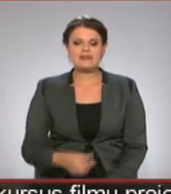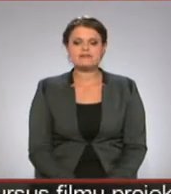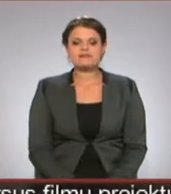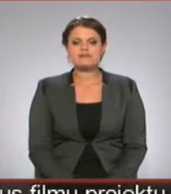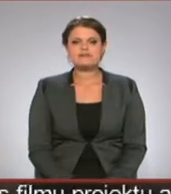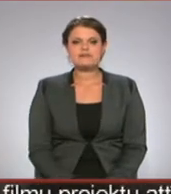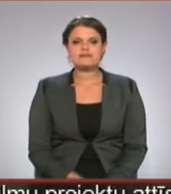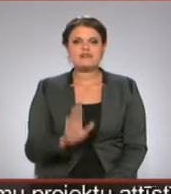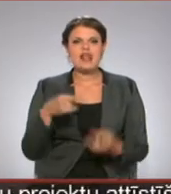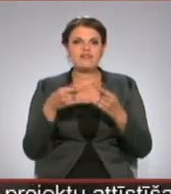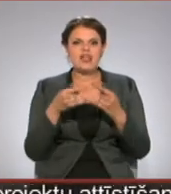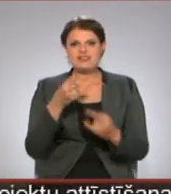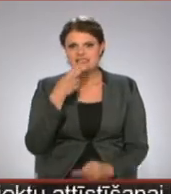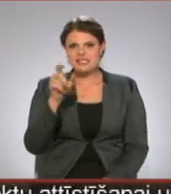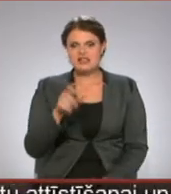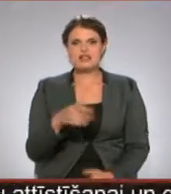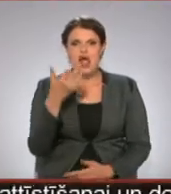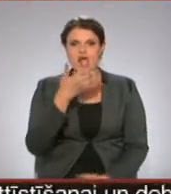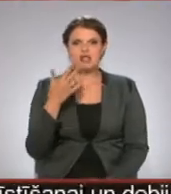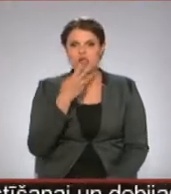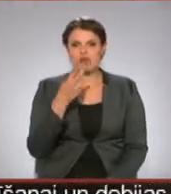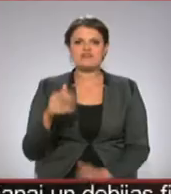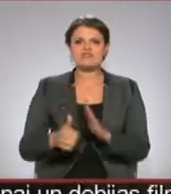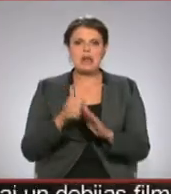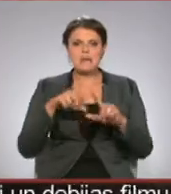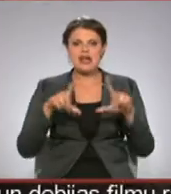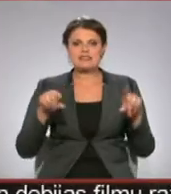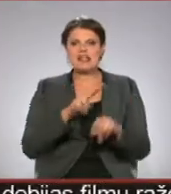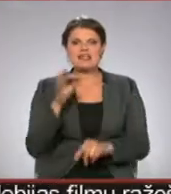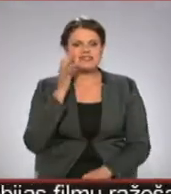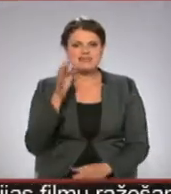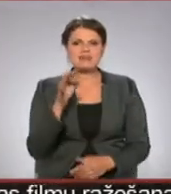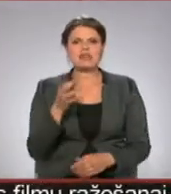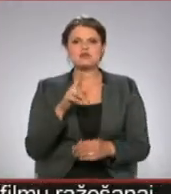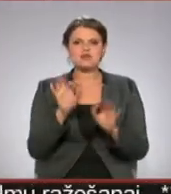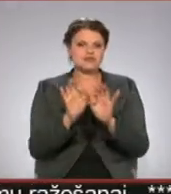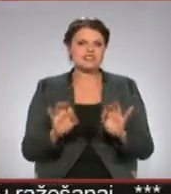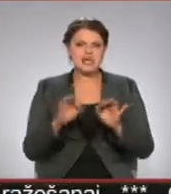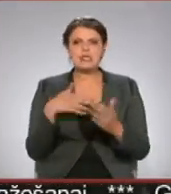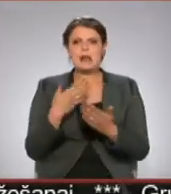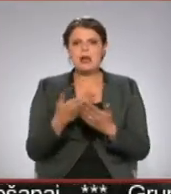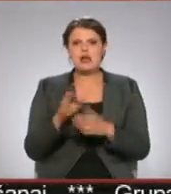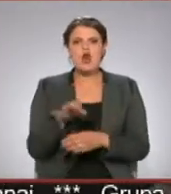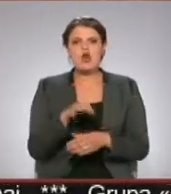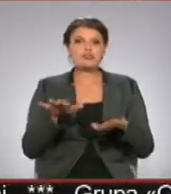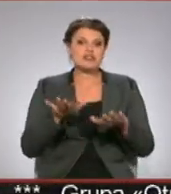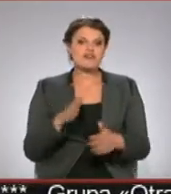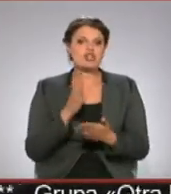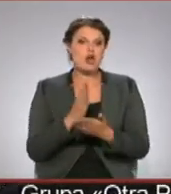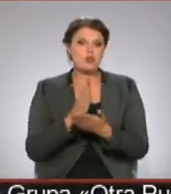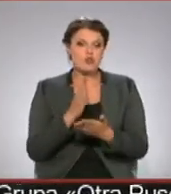Lai televīzijas skatītāji ekrānā nonāktu vislabākais attāls, kas visprecīzāk un viskrāšņāk ataino koncertu vietā notiekošo,